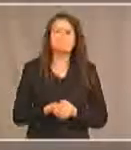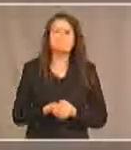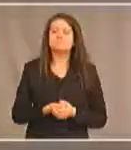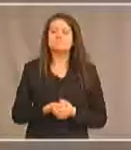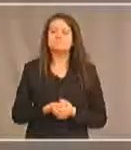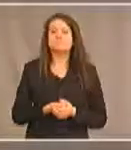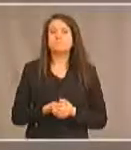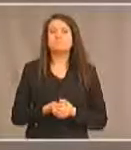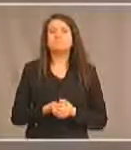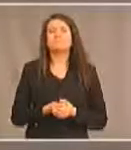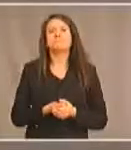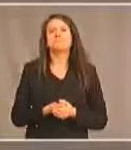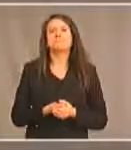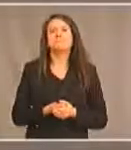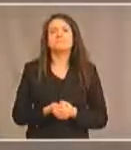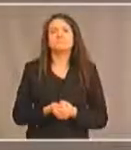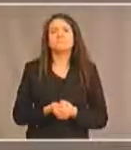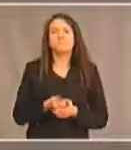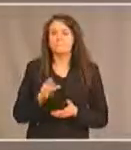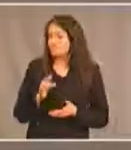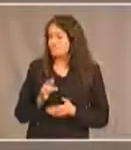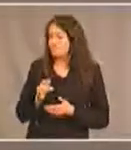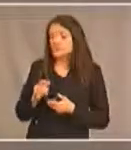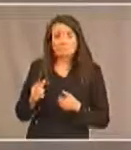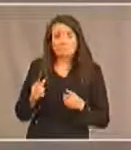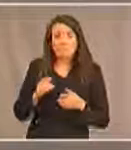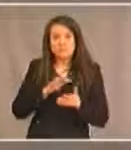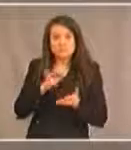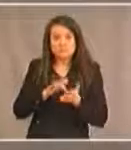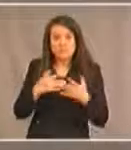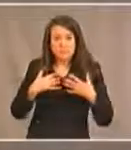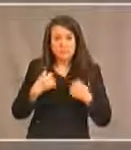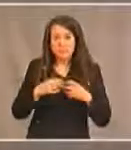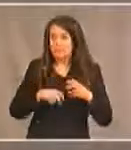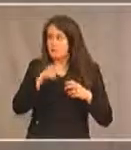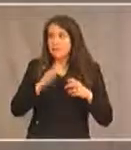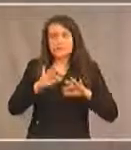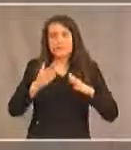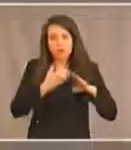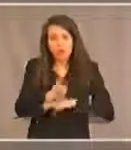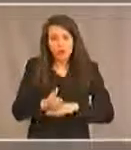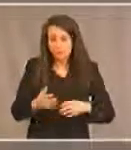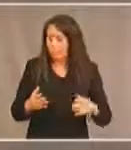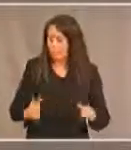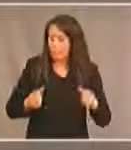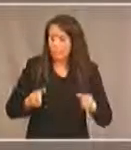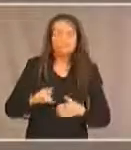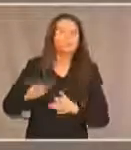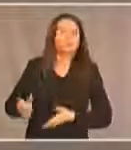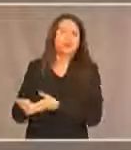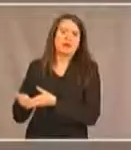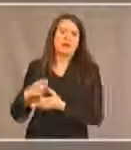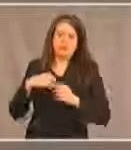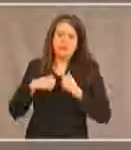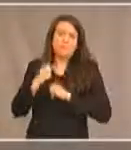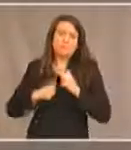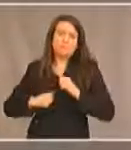Personne ne vous aidera à entrer dans le centre de santé ou dans le bureau de la bande nous avons des problèmes structurels mais